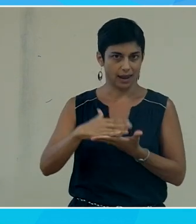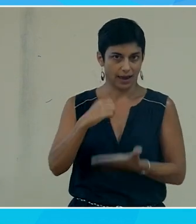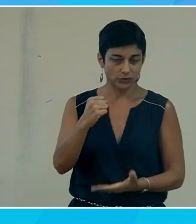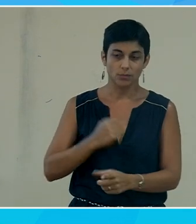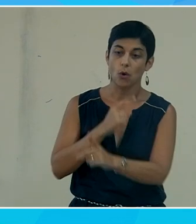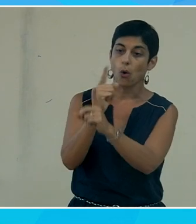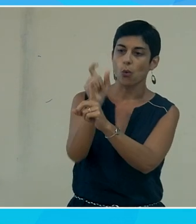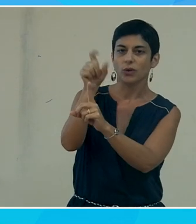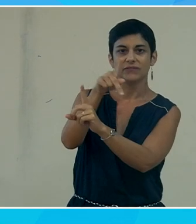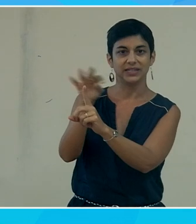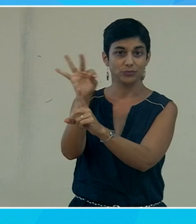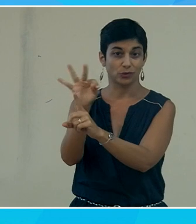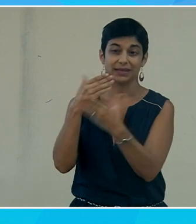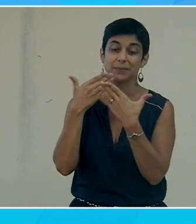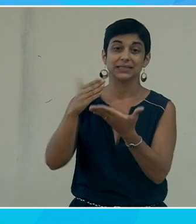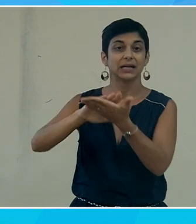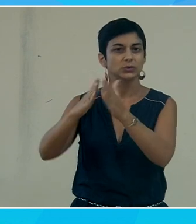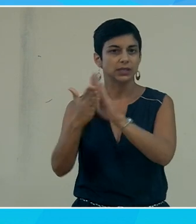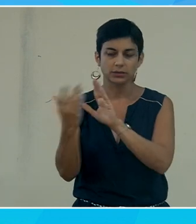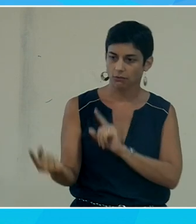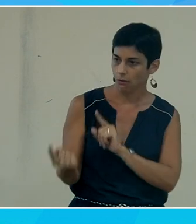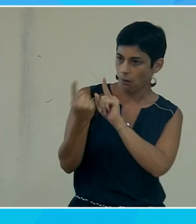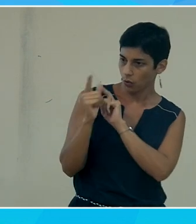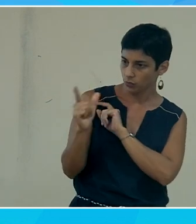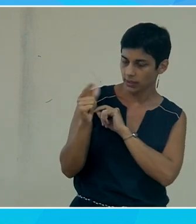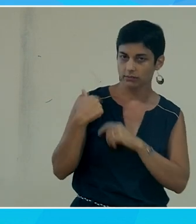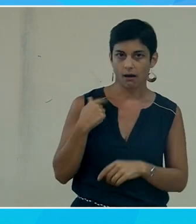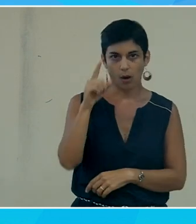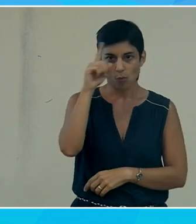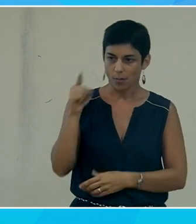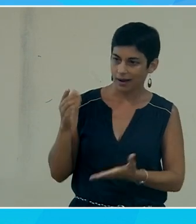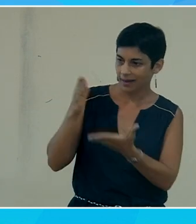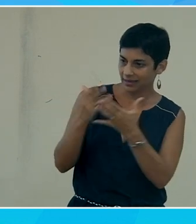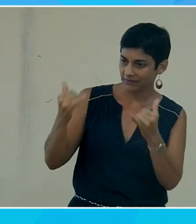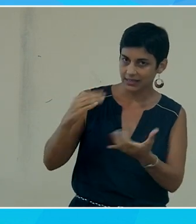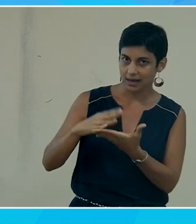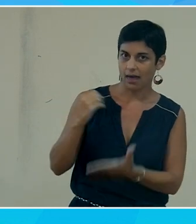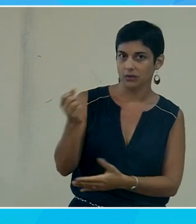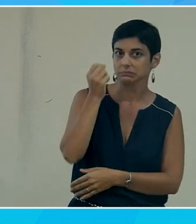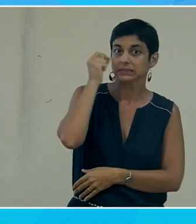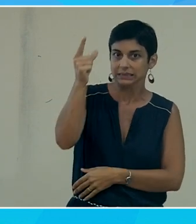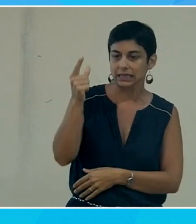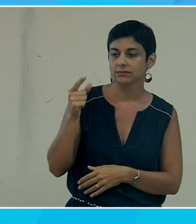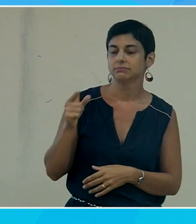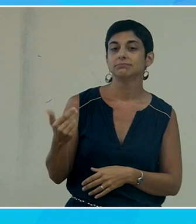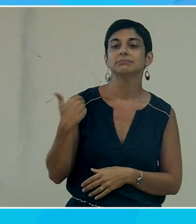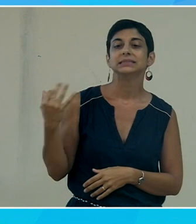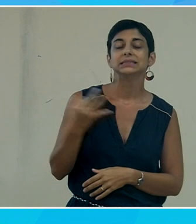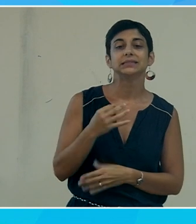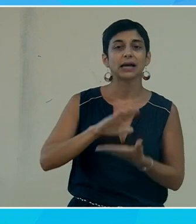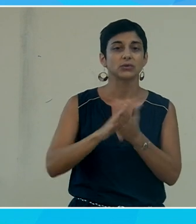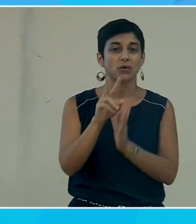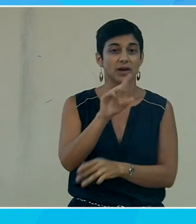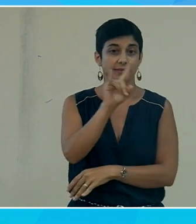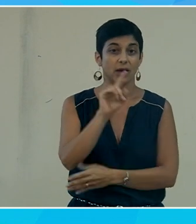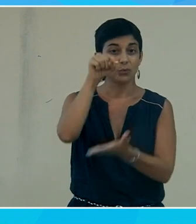rencontré Philippe Trottin et qu'on a eu l'idée quelque part de le faire intervenir à la Réunion donc comme il a dit tout à l'heure l'association Valentin Aoui au